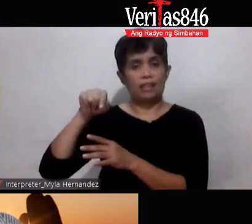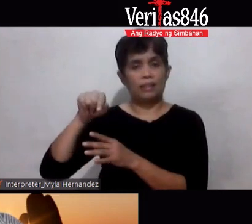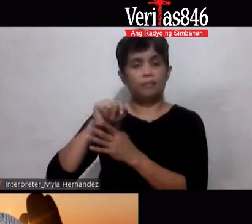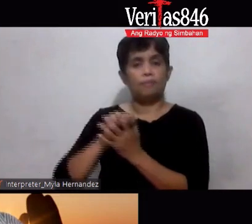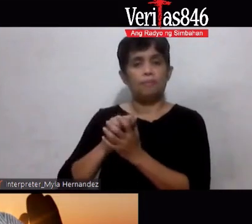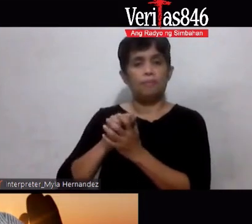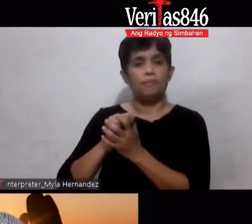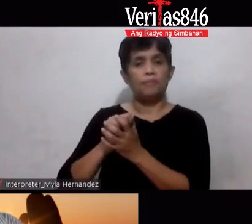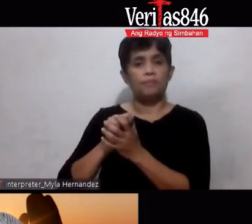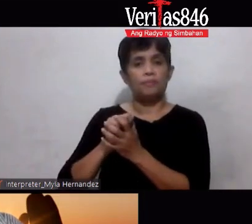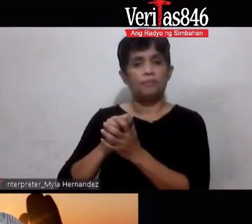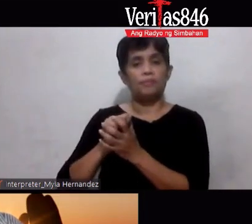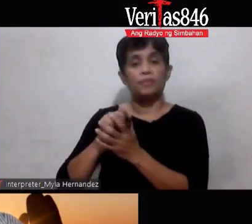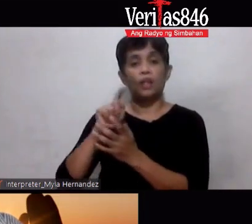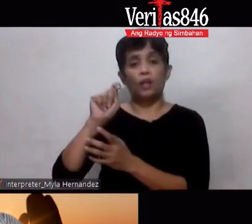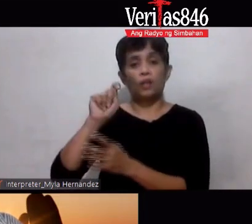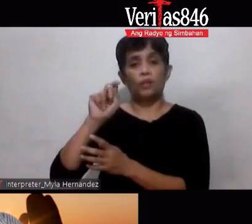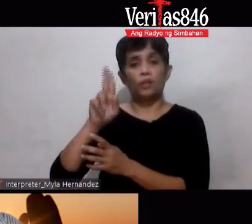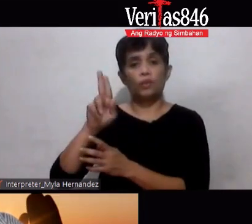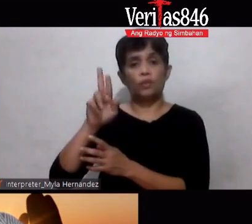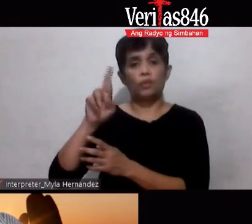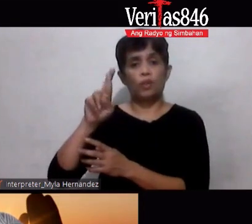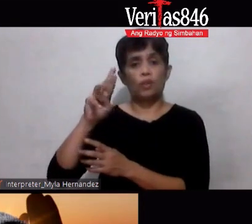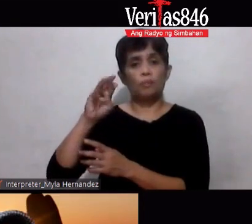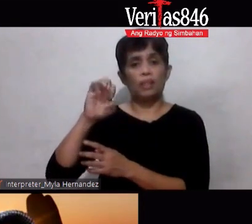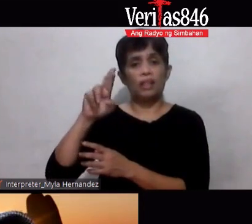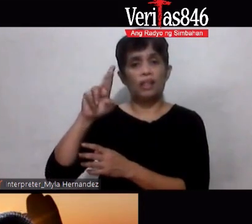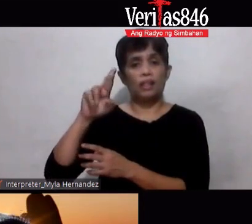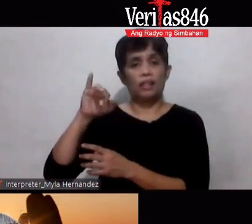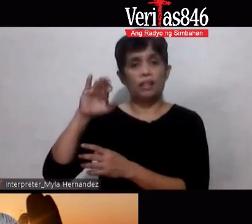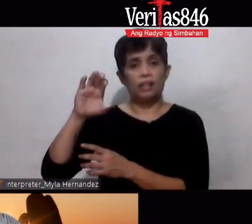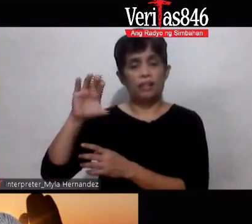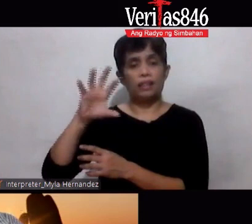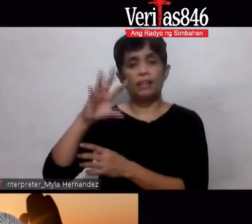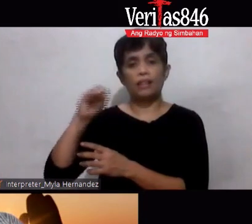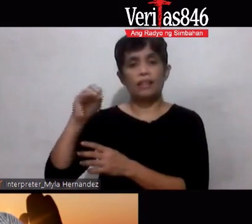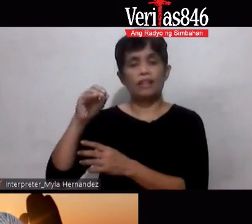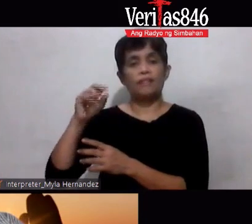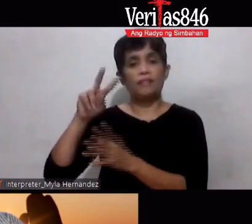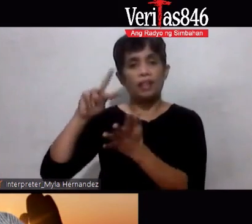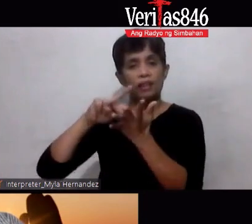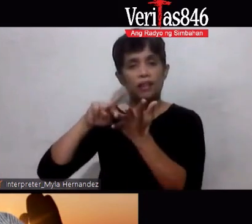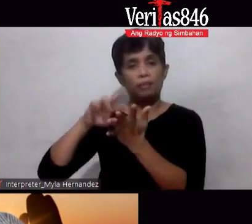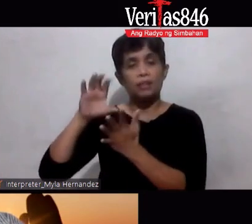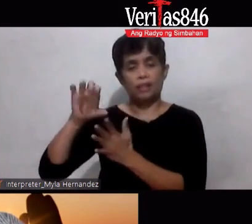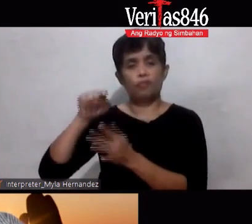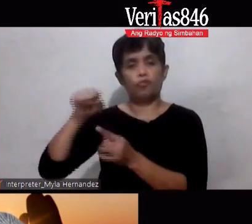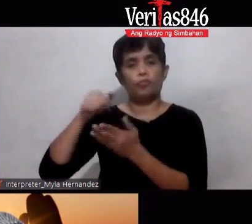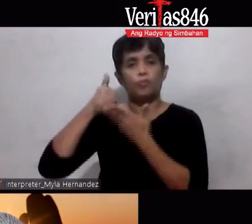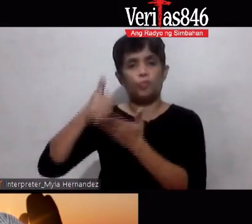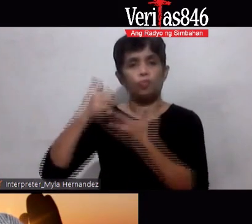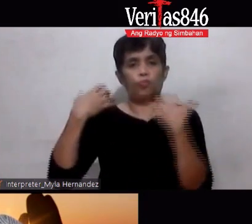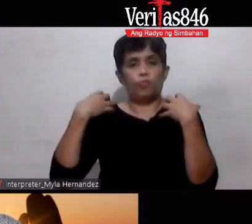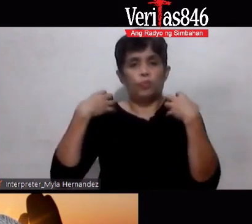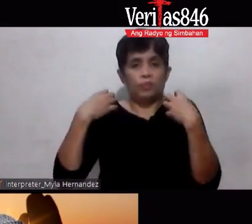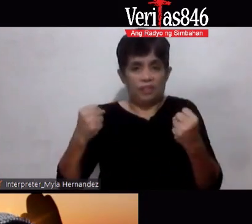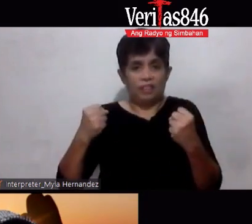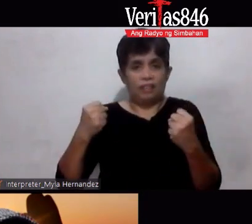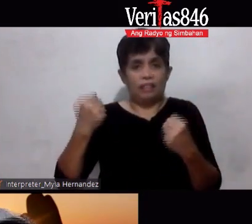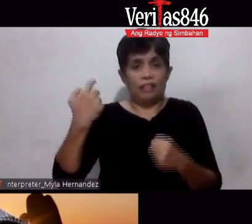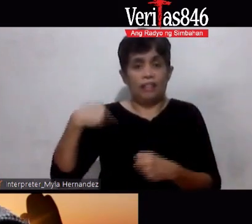mangostine turmeric at vitamin c lahat po ito ay nakakatulong sa pampalakas natin ok